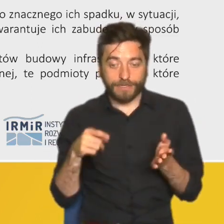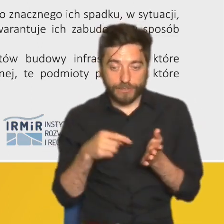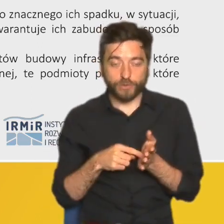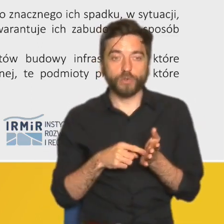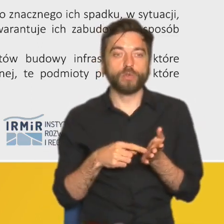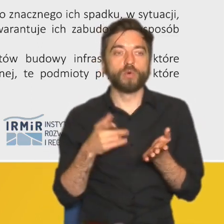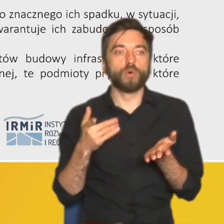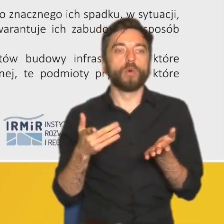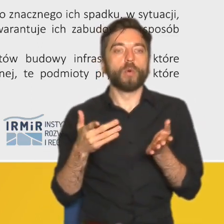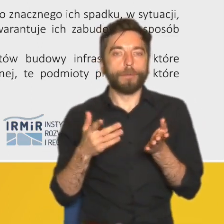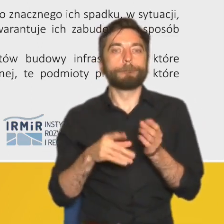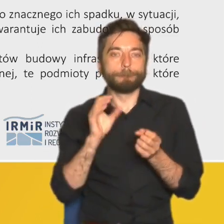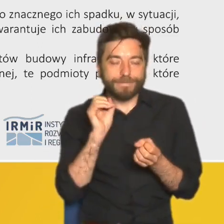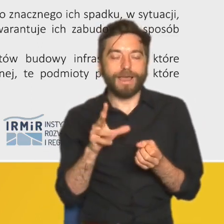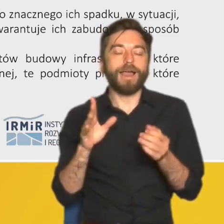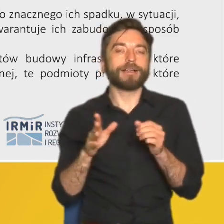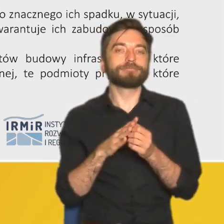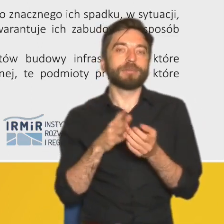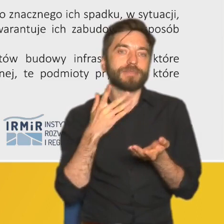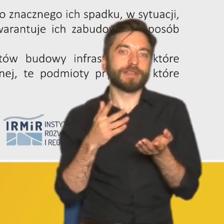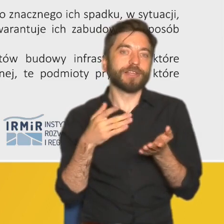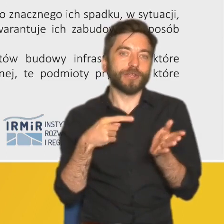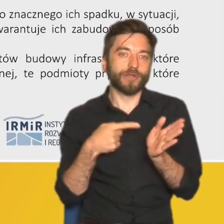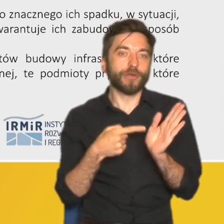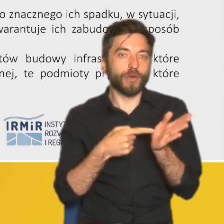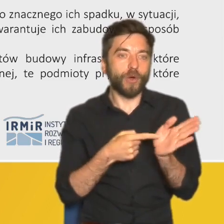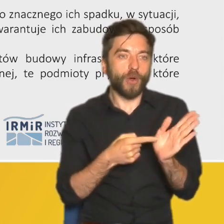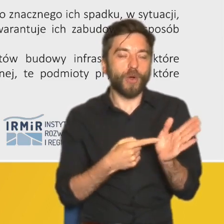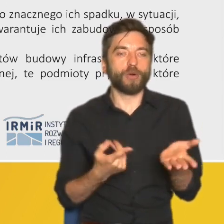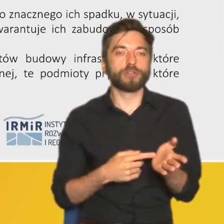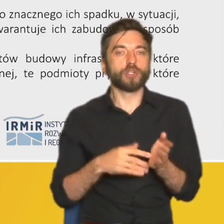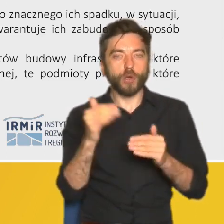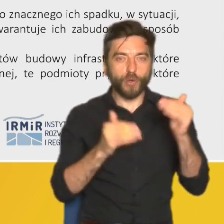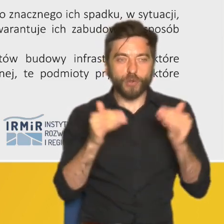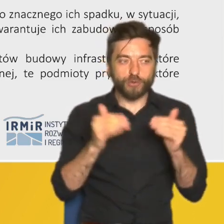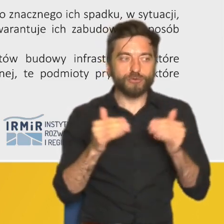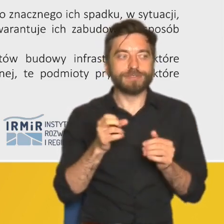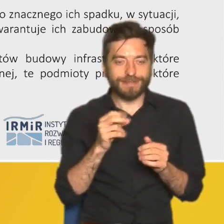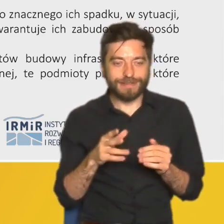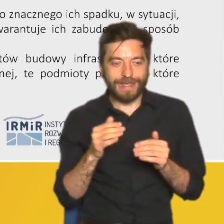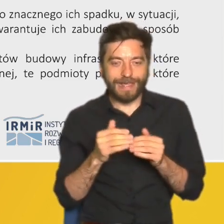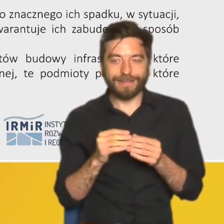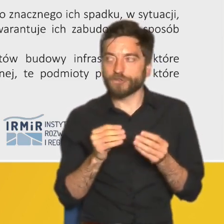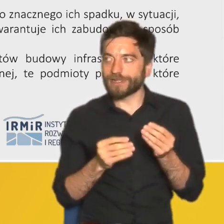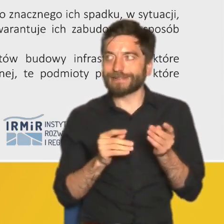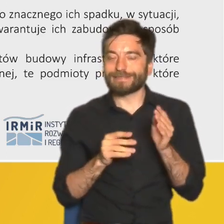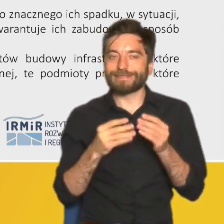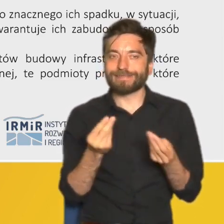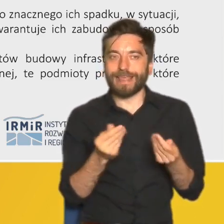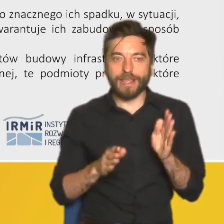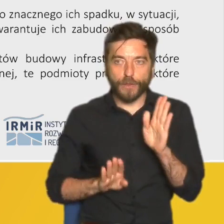strategu te różnice potwierdziły oczywiście mamy tu już różnice cenowe wynikające ze wzrostu cen natomiast ta rozpiętość